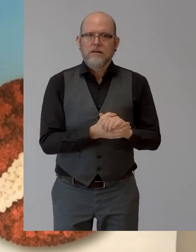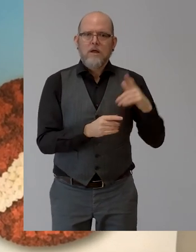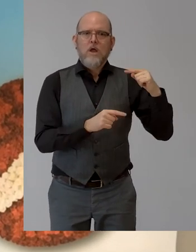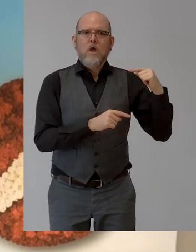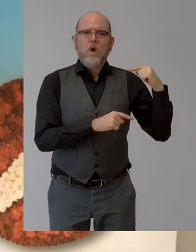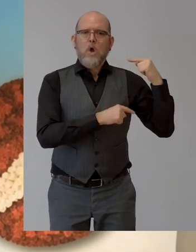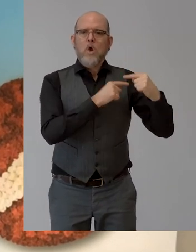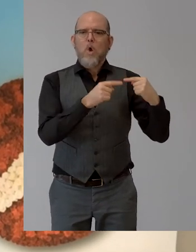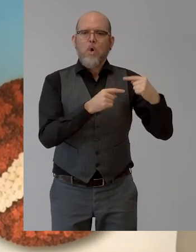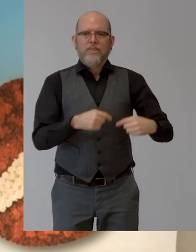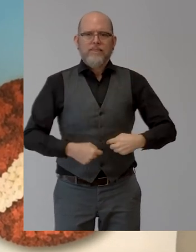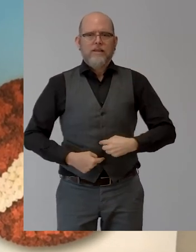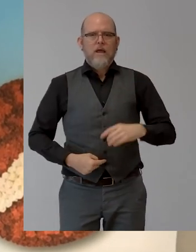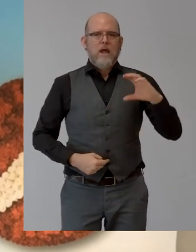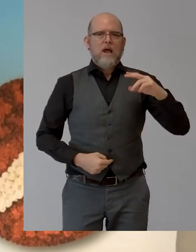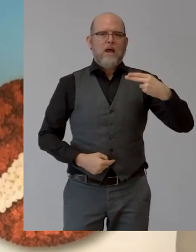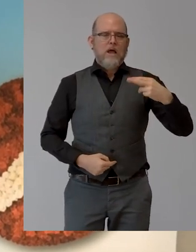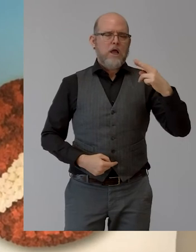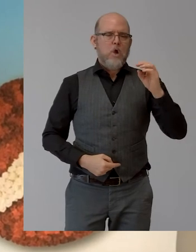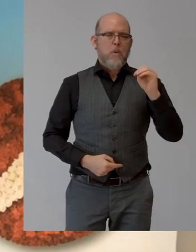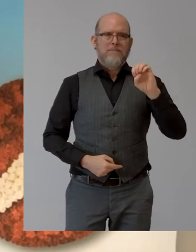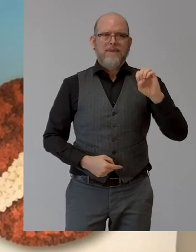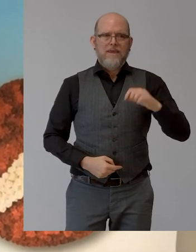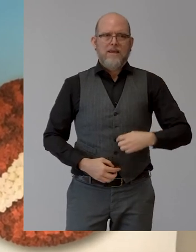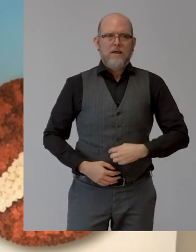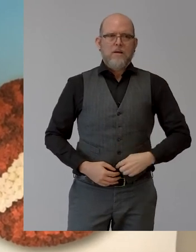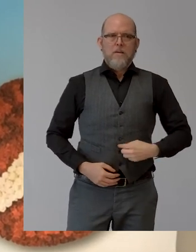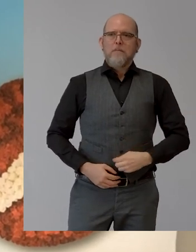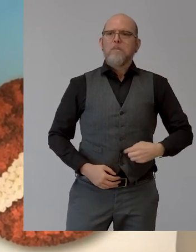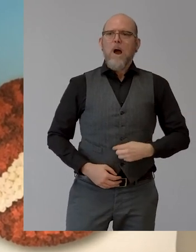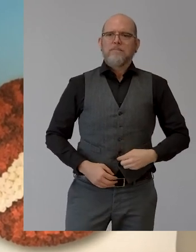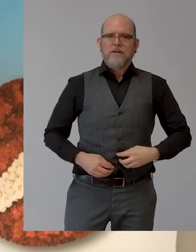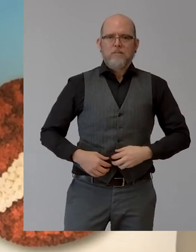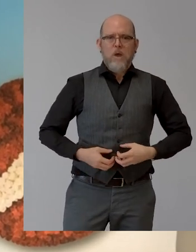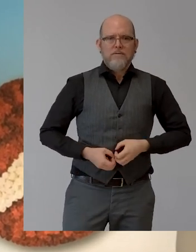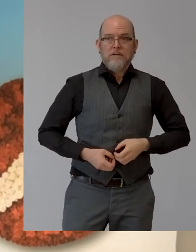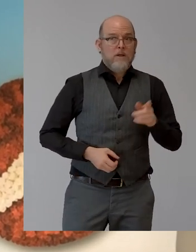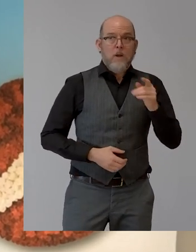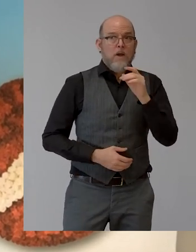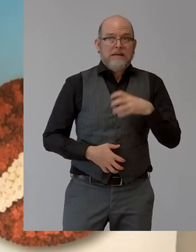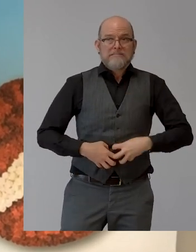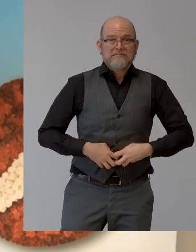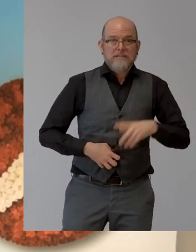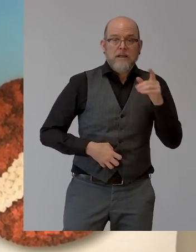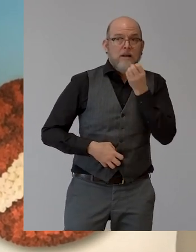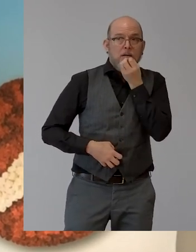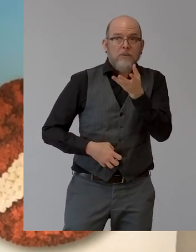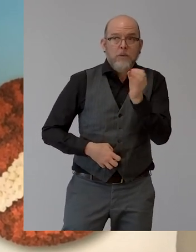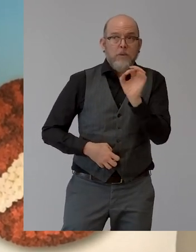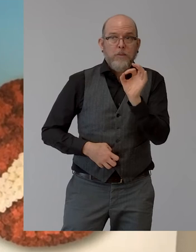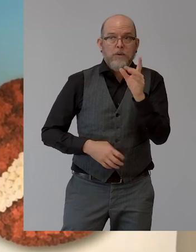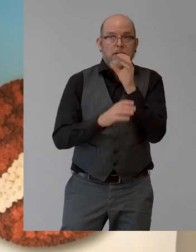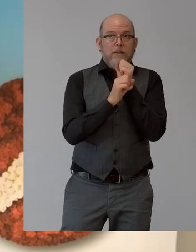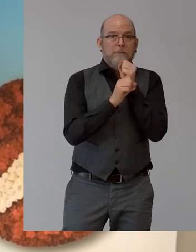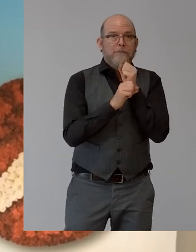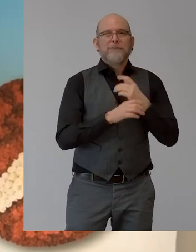also to mention his illness in the job interview because it was the reason for losing his